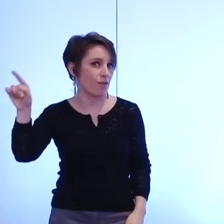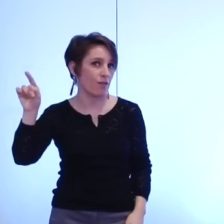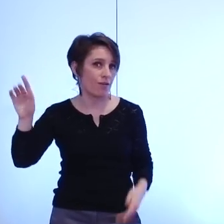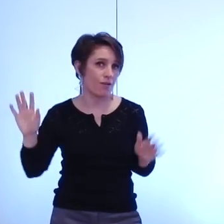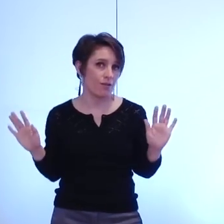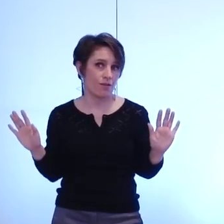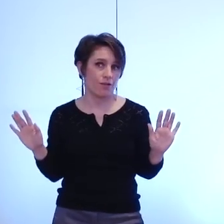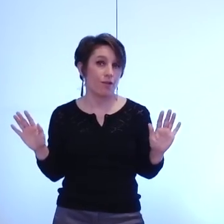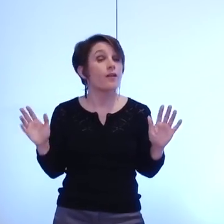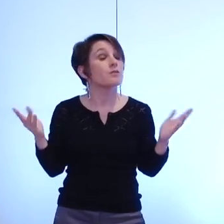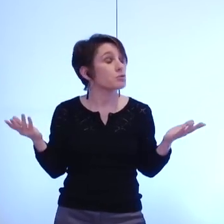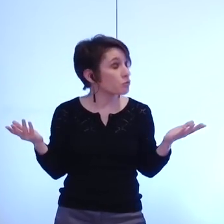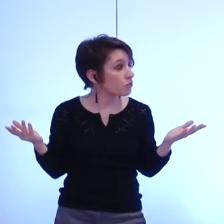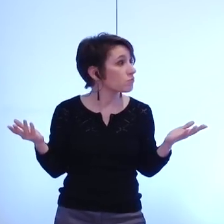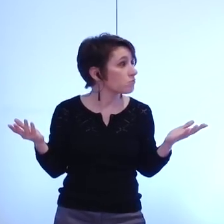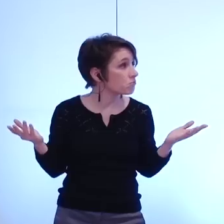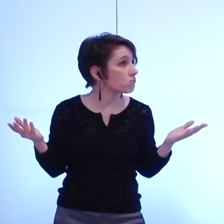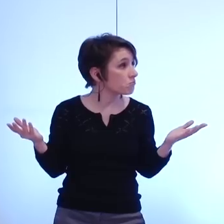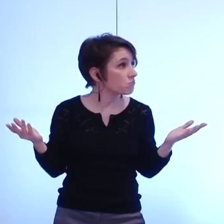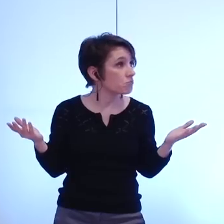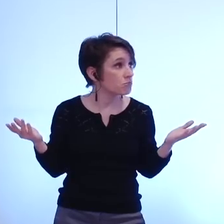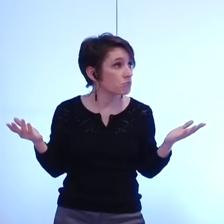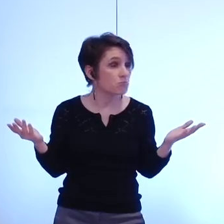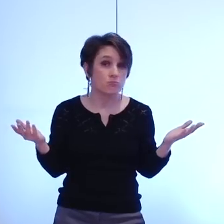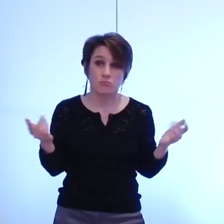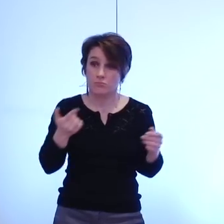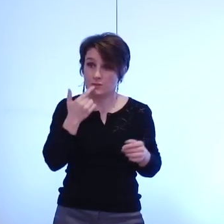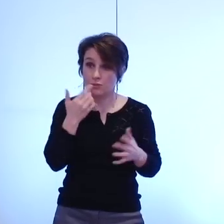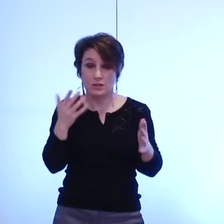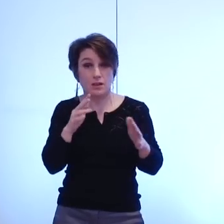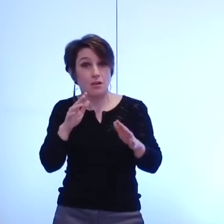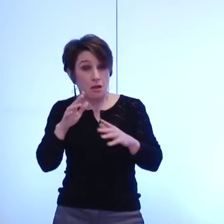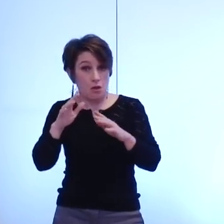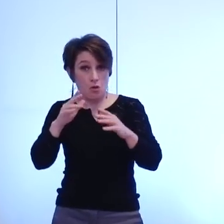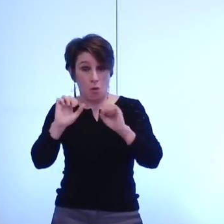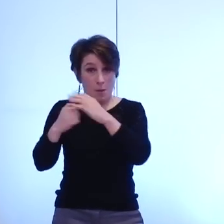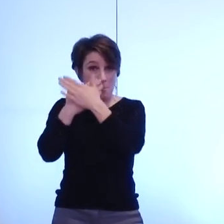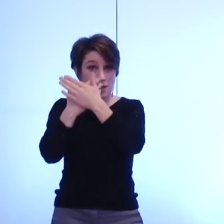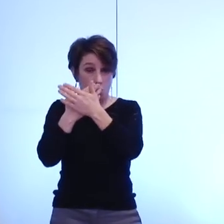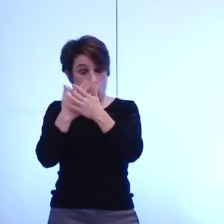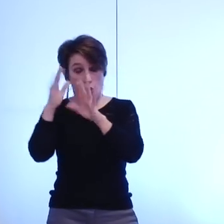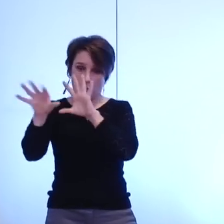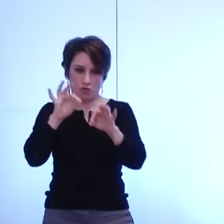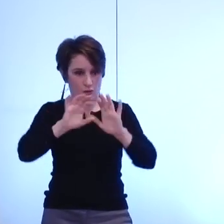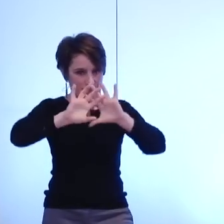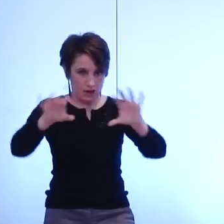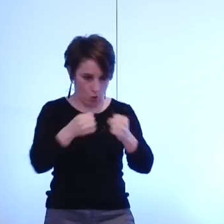donc que si cette dernière ne fait pas le choix de se recentrer sur ses compétences l'augmentation des impôts sera inéluctable